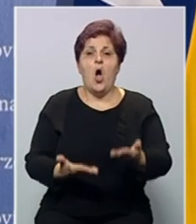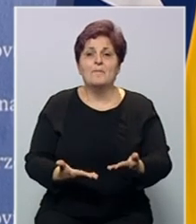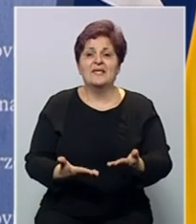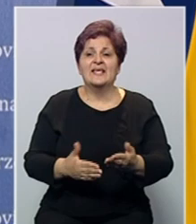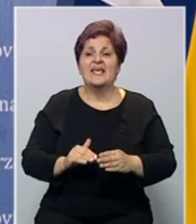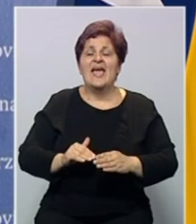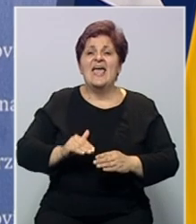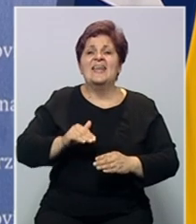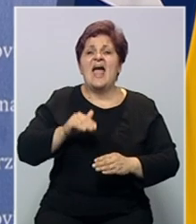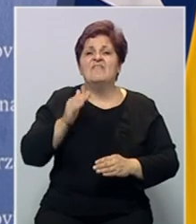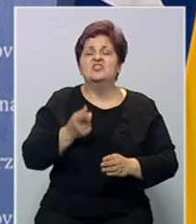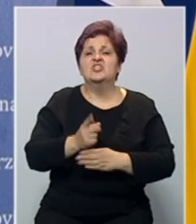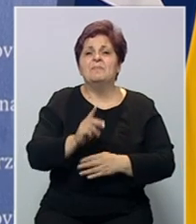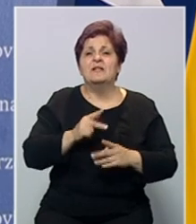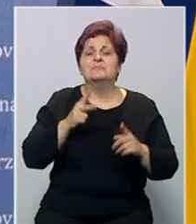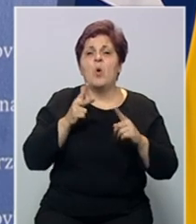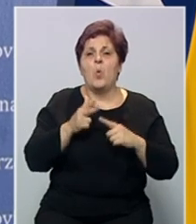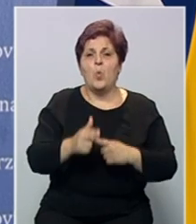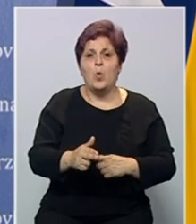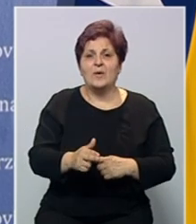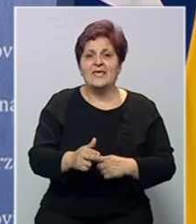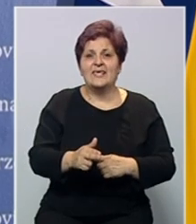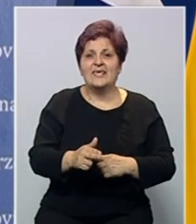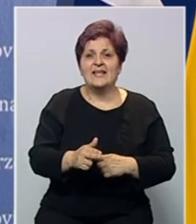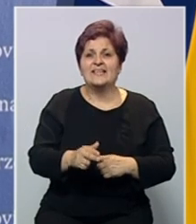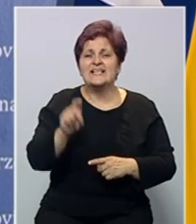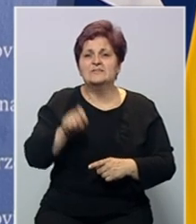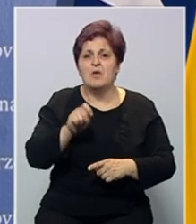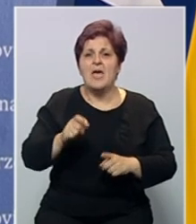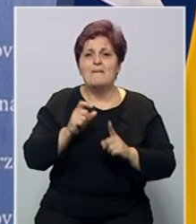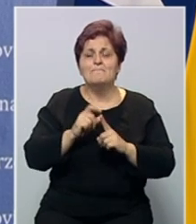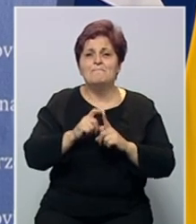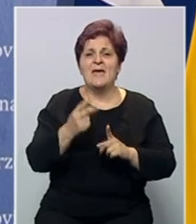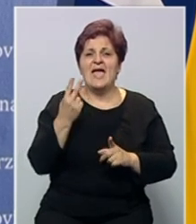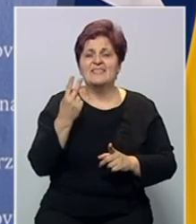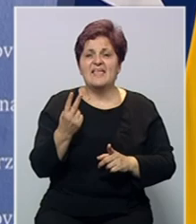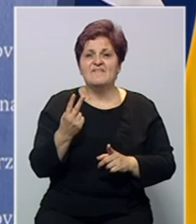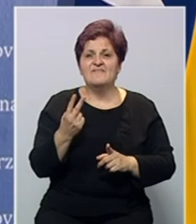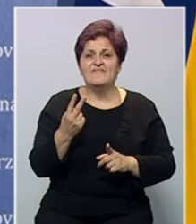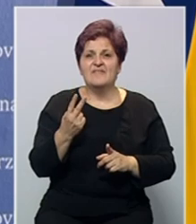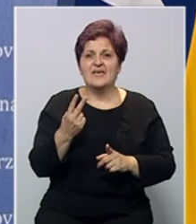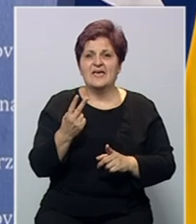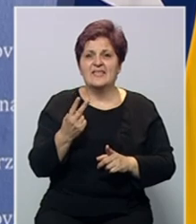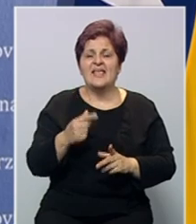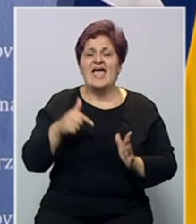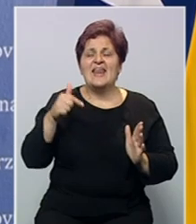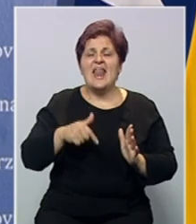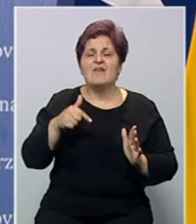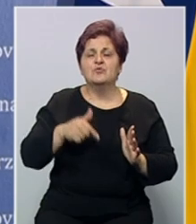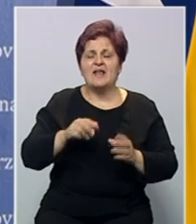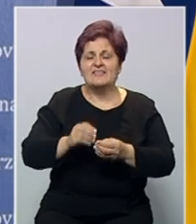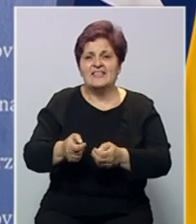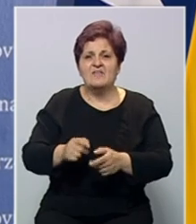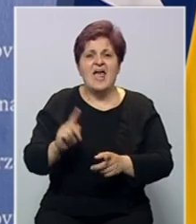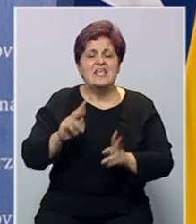najveći učinak bi bio da smo ukinuli, suspendirali PDV naftu i naftne derivate, međutim nije